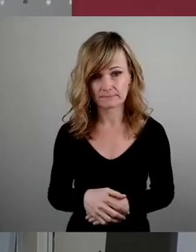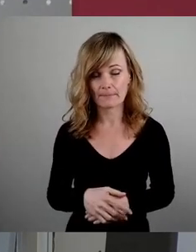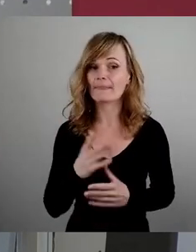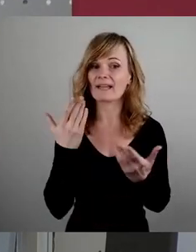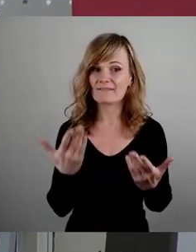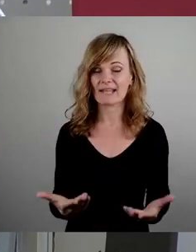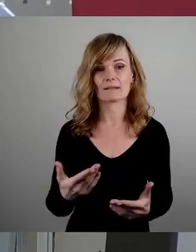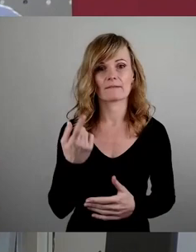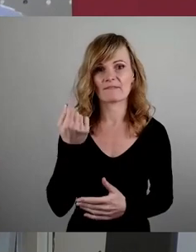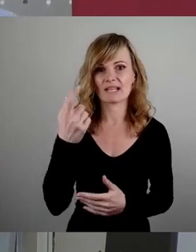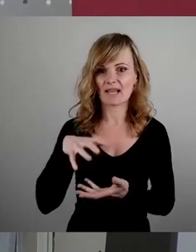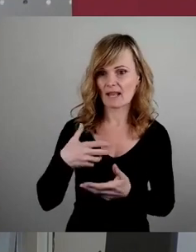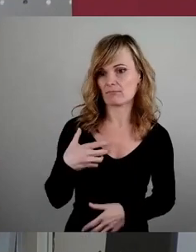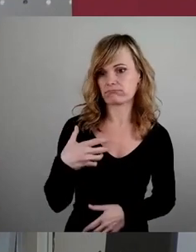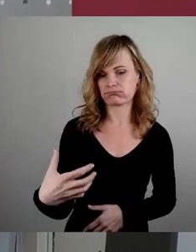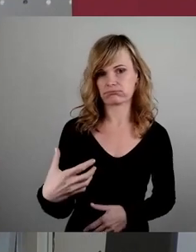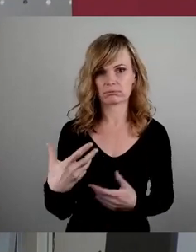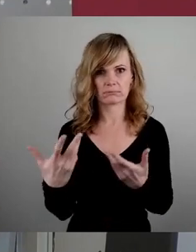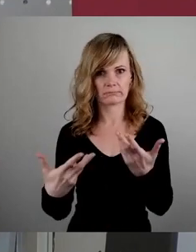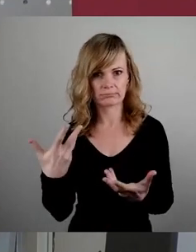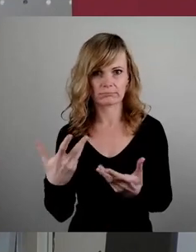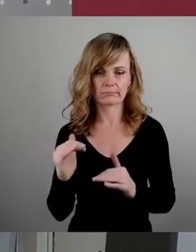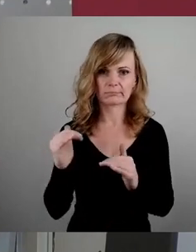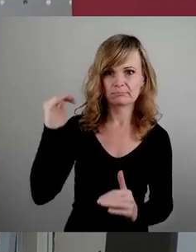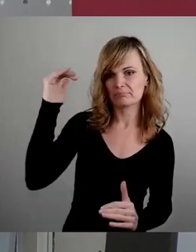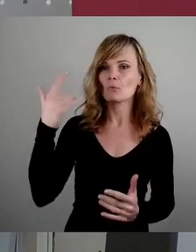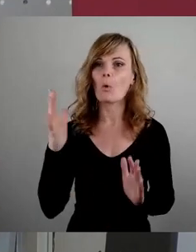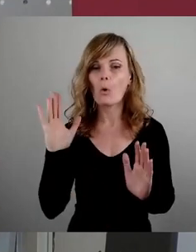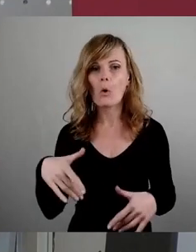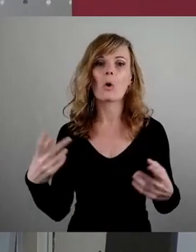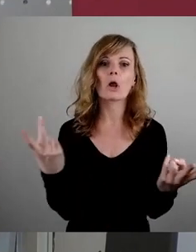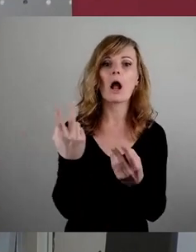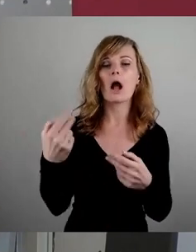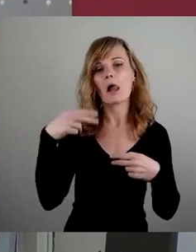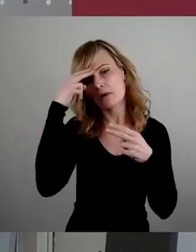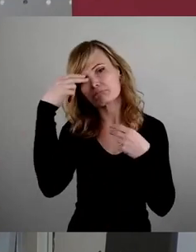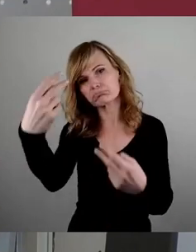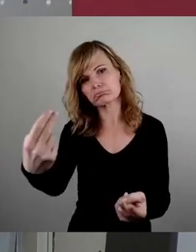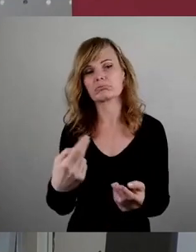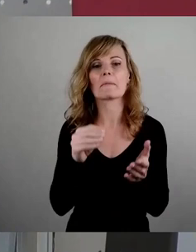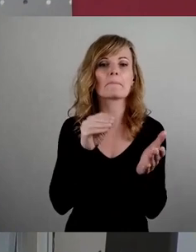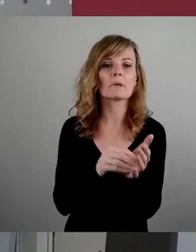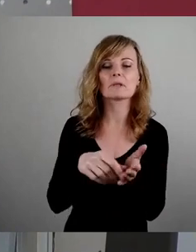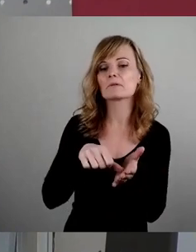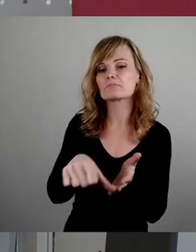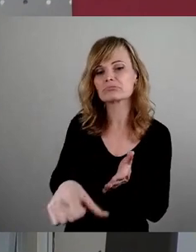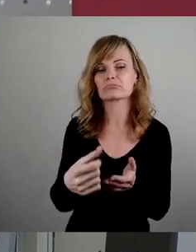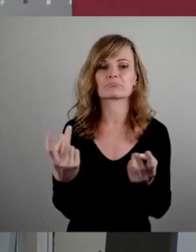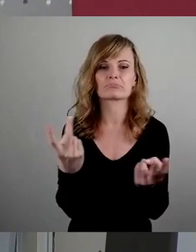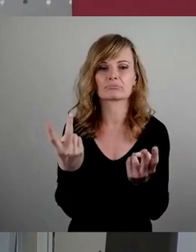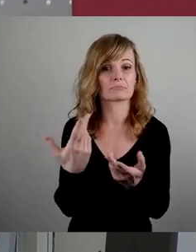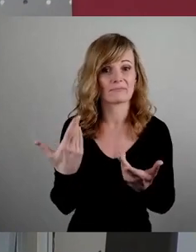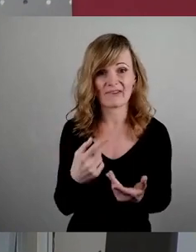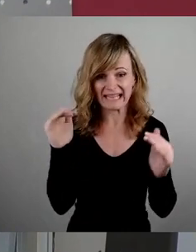finanzielle Obergrenze hat und eben nicht beliebig viel Geld für eine neue Wohnung ausgeben kann.